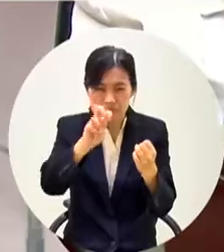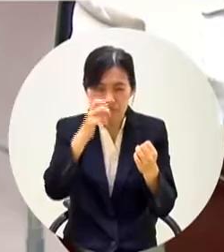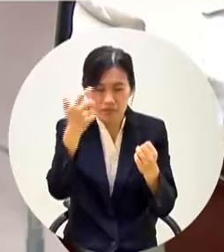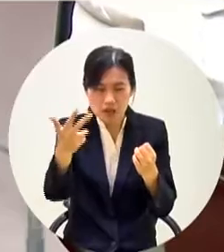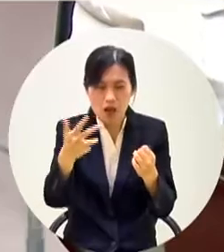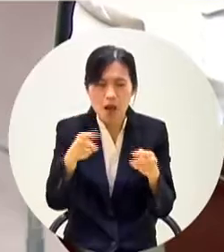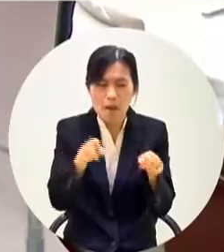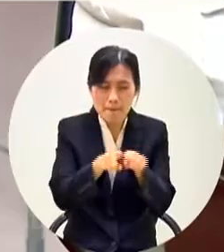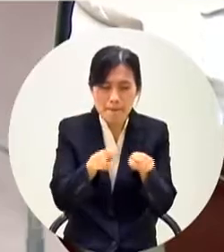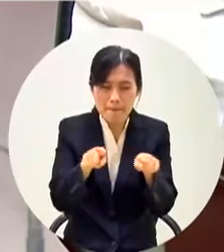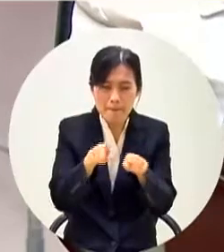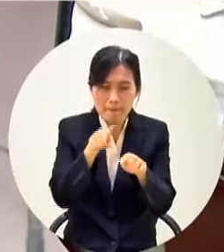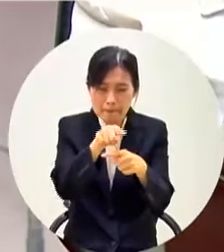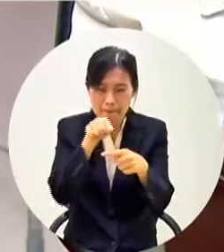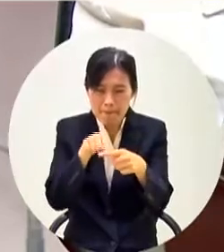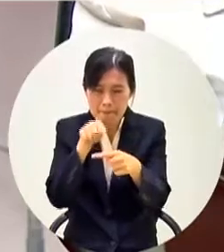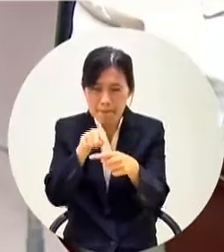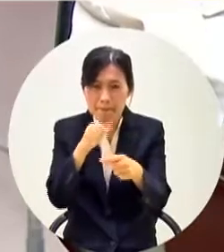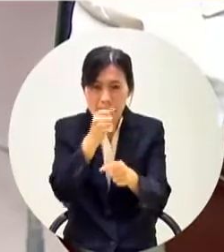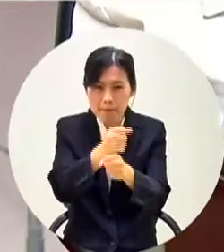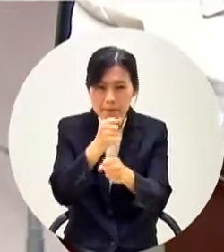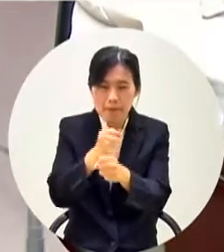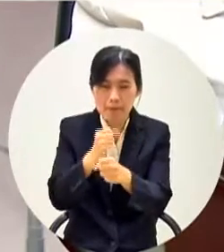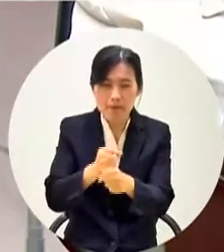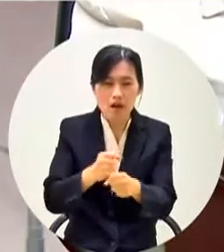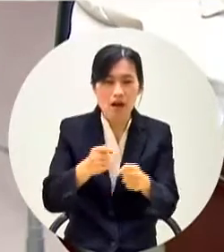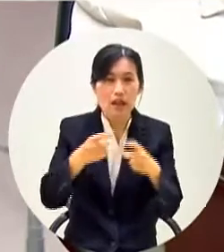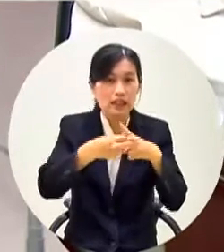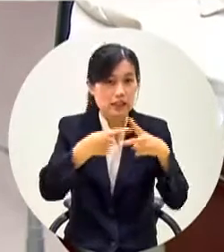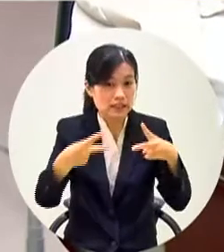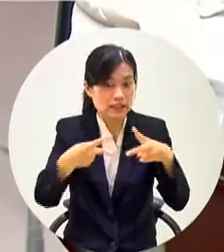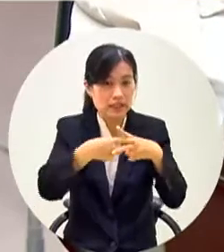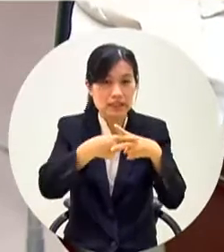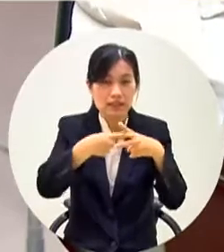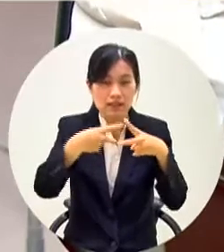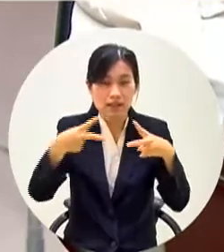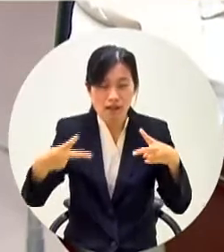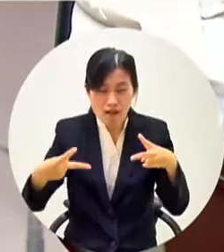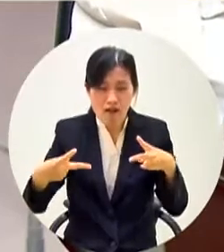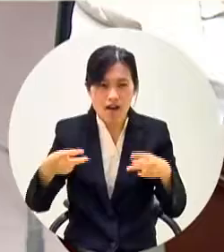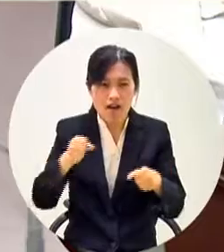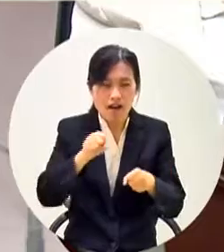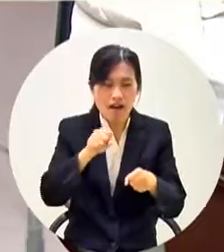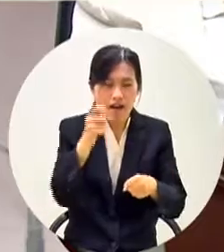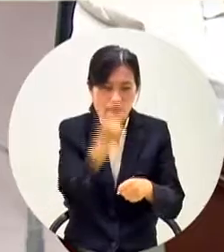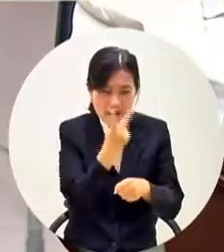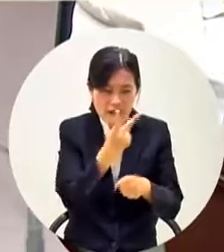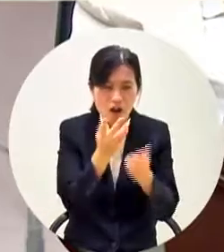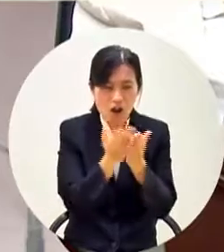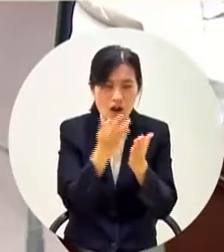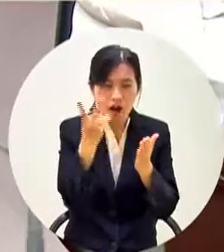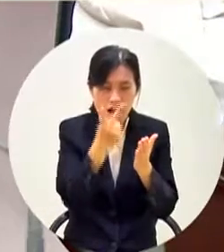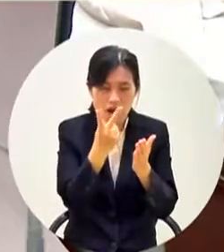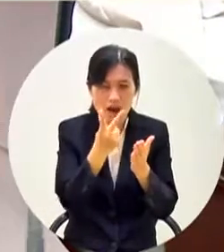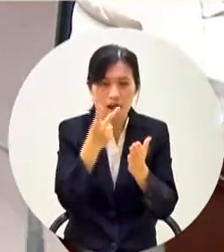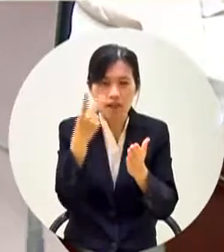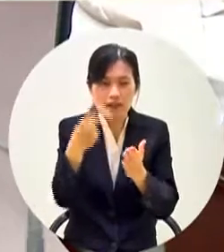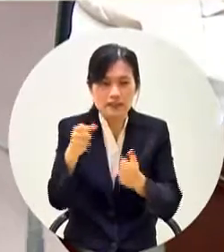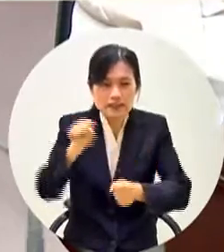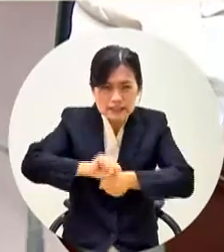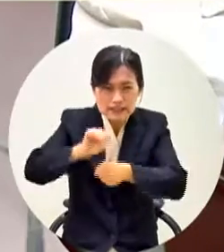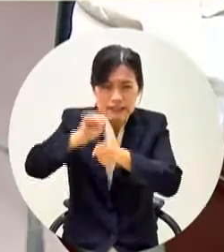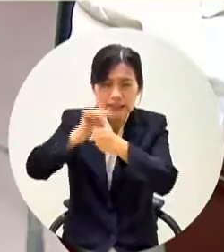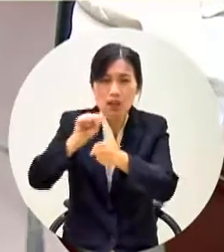一個國小課程現在一二年級兩堂你再給他追加一堂那你們要追加到滿堂五堂